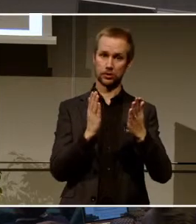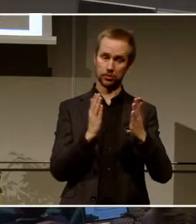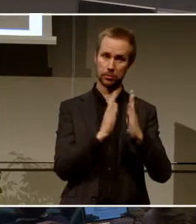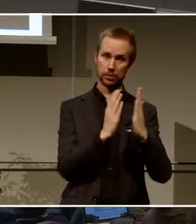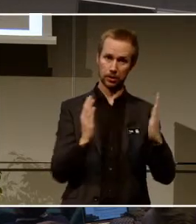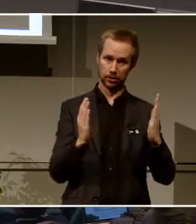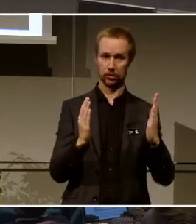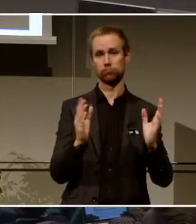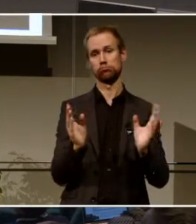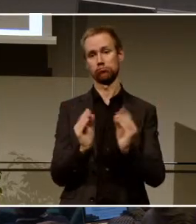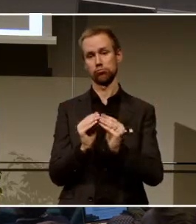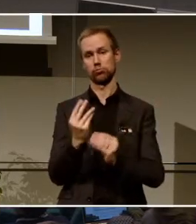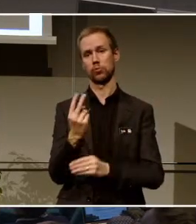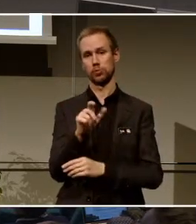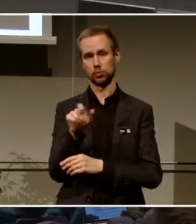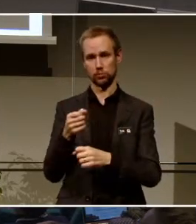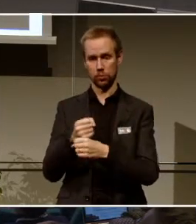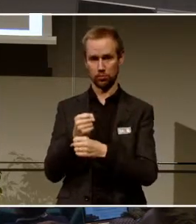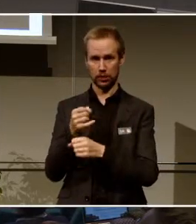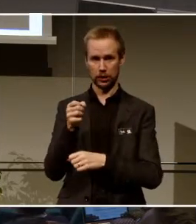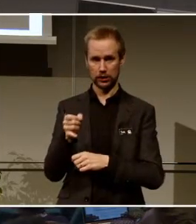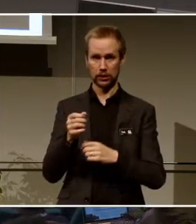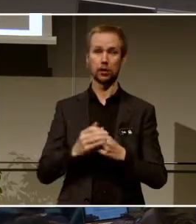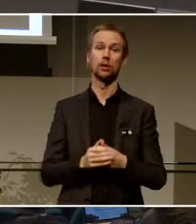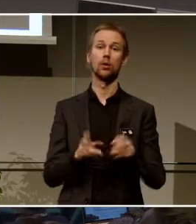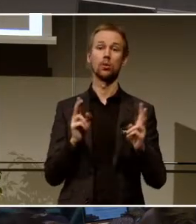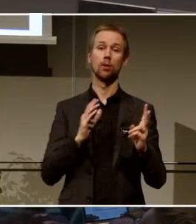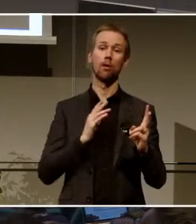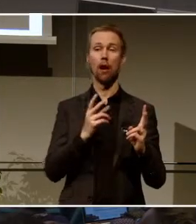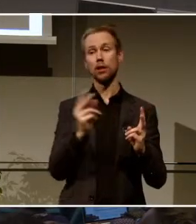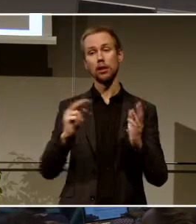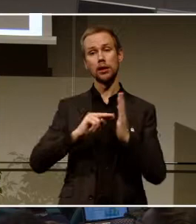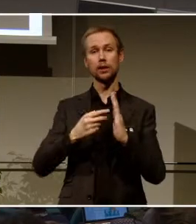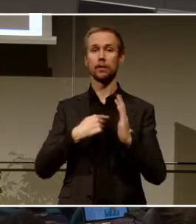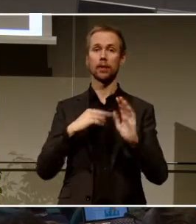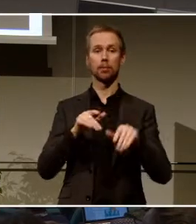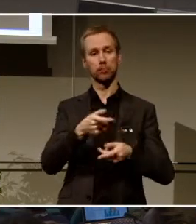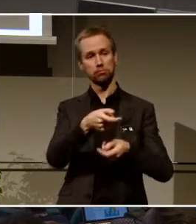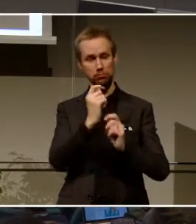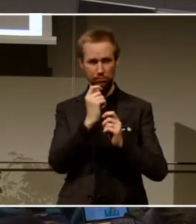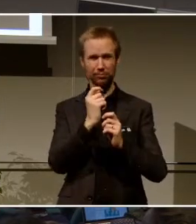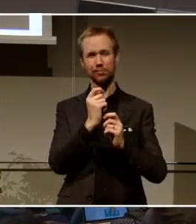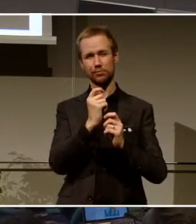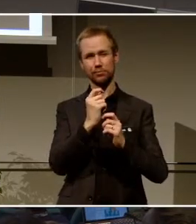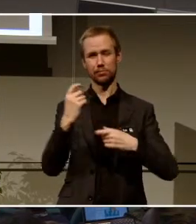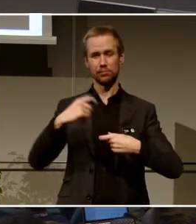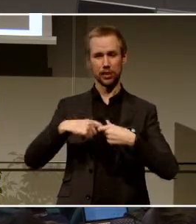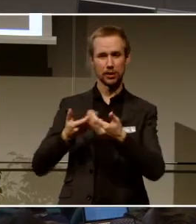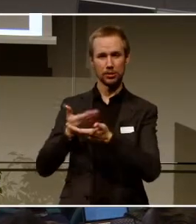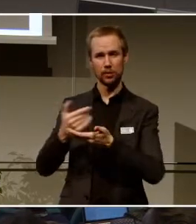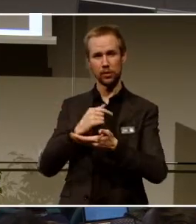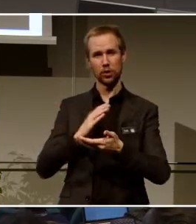Sen har vi då också lite mer teknik som vi har köpt in. Och det är också tack vare det här samarbetet som vi har med